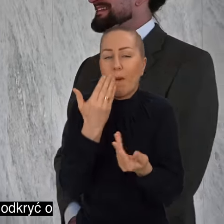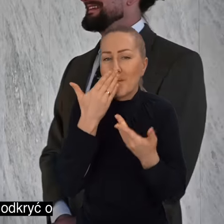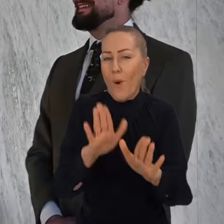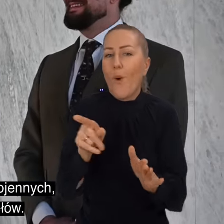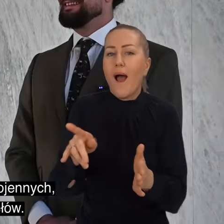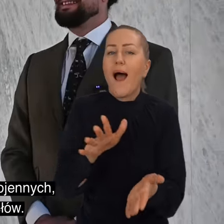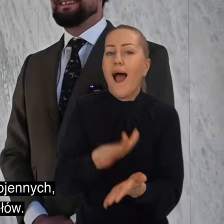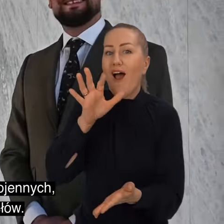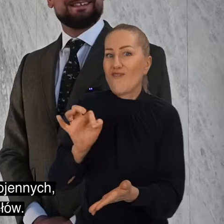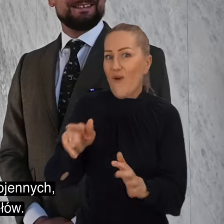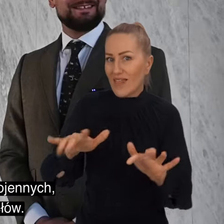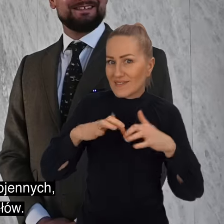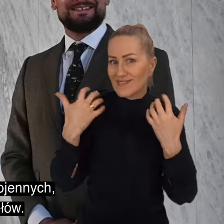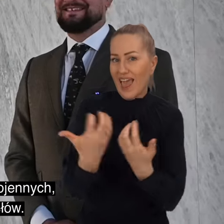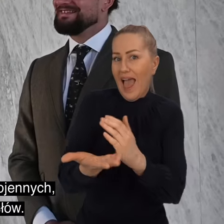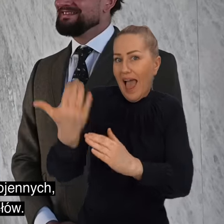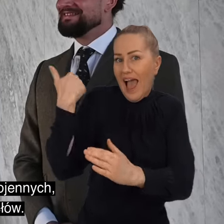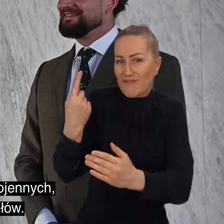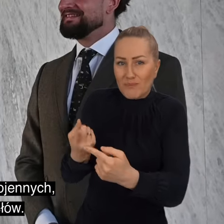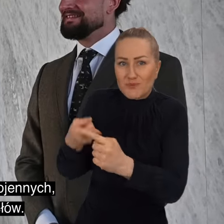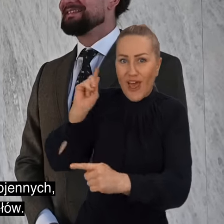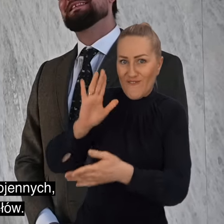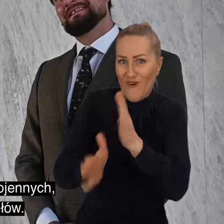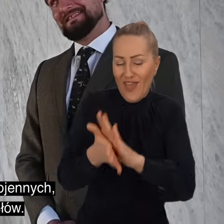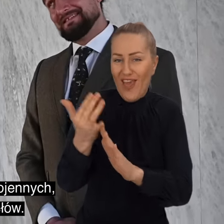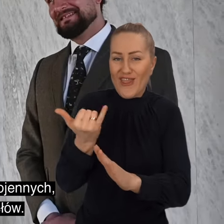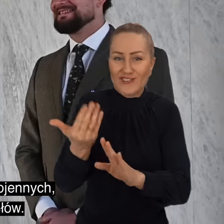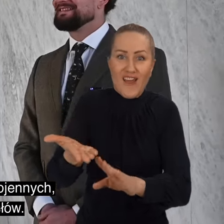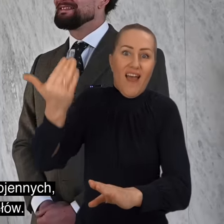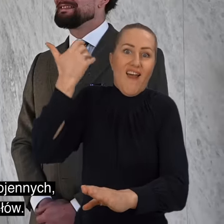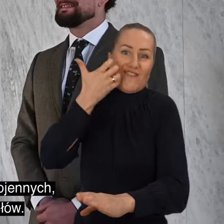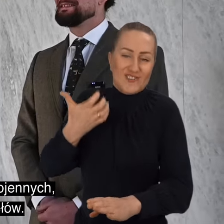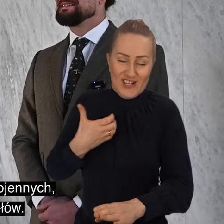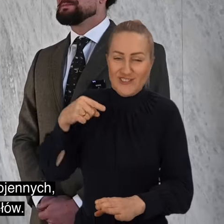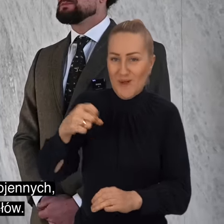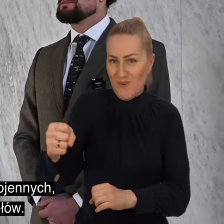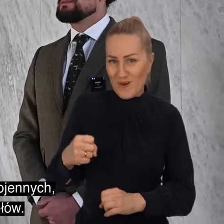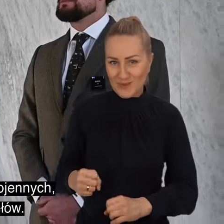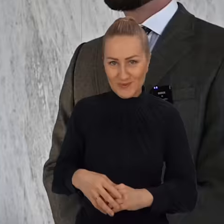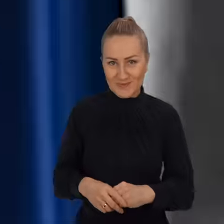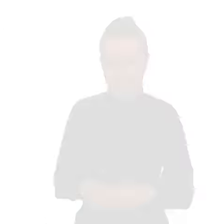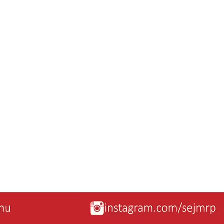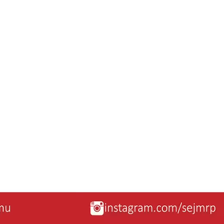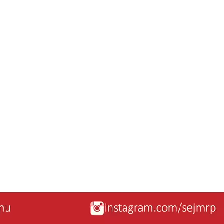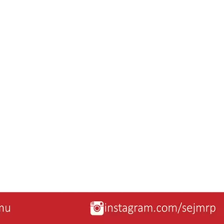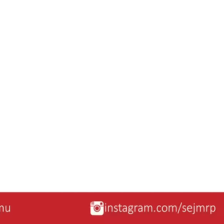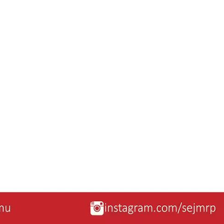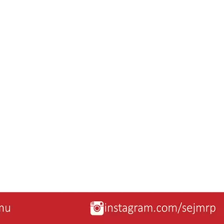historycznych odkryć o temperamencie naszych przedwojennych i jeszcze wcześniejszych osłów.